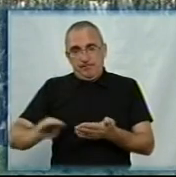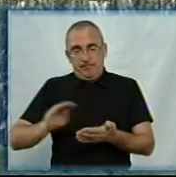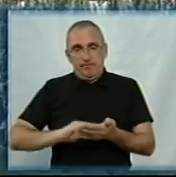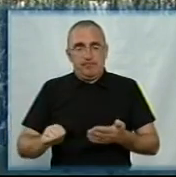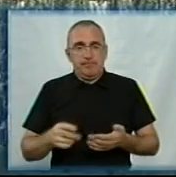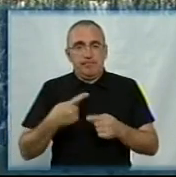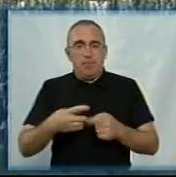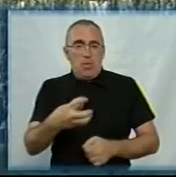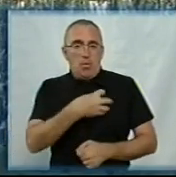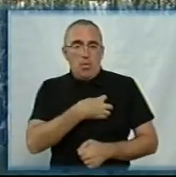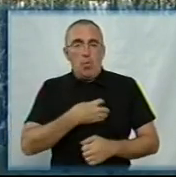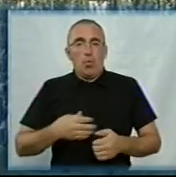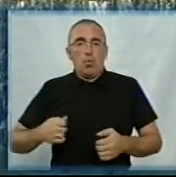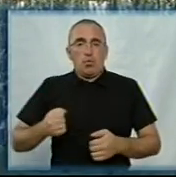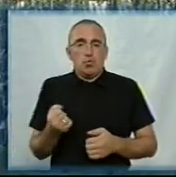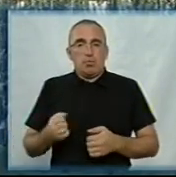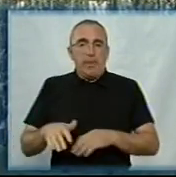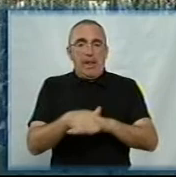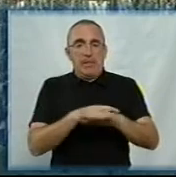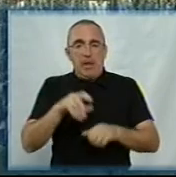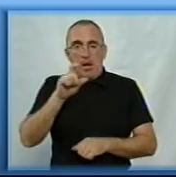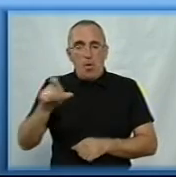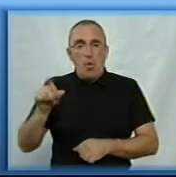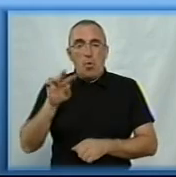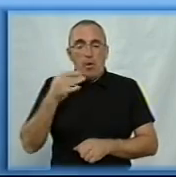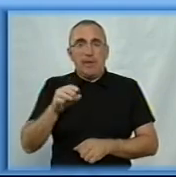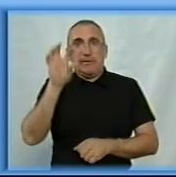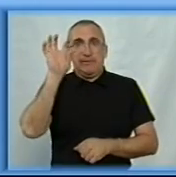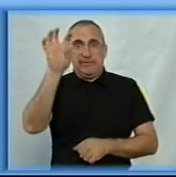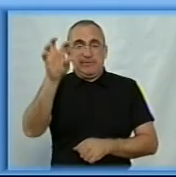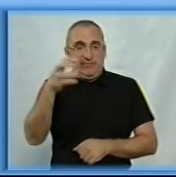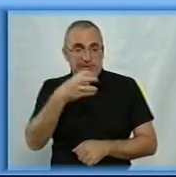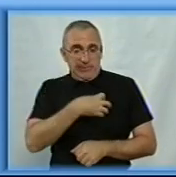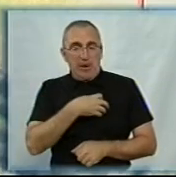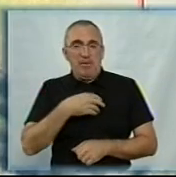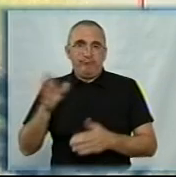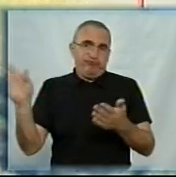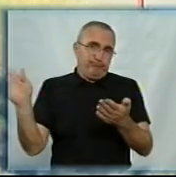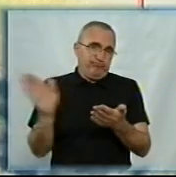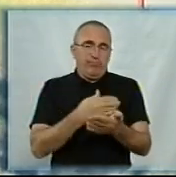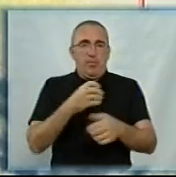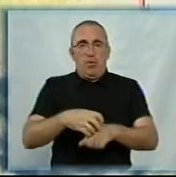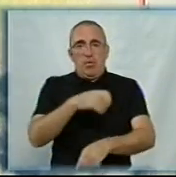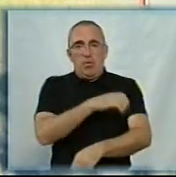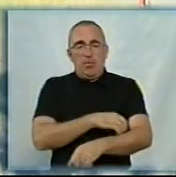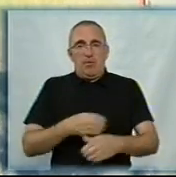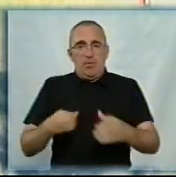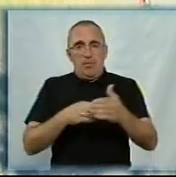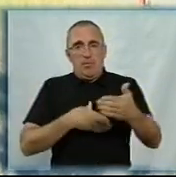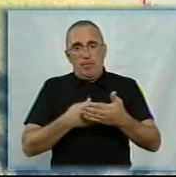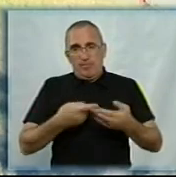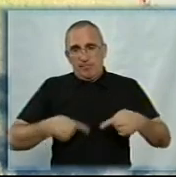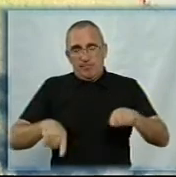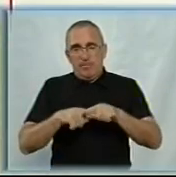Це орден Дружби народів. На площі Дружби народів у Кропивницькому знак підлягає декомунізації, вважає координатор громадської організації «Рух